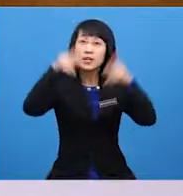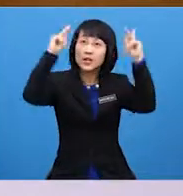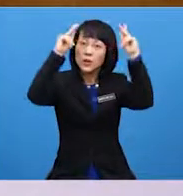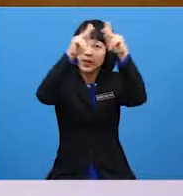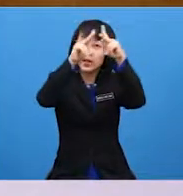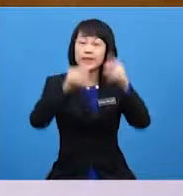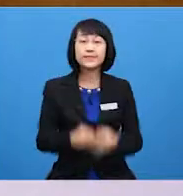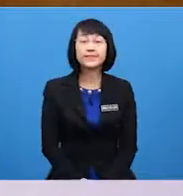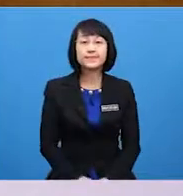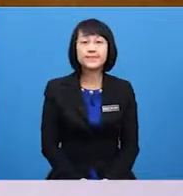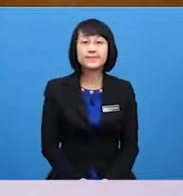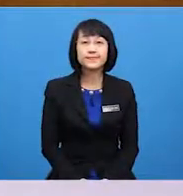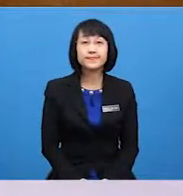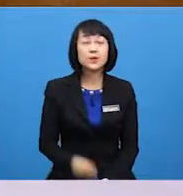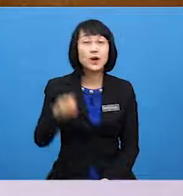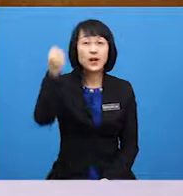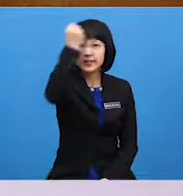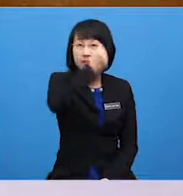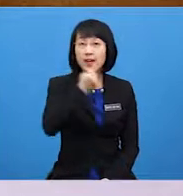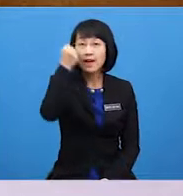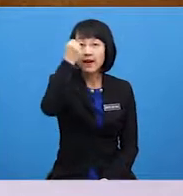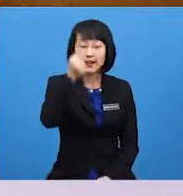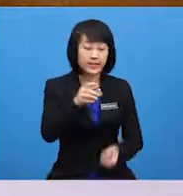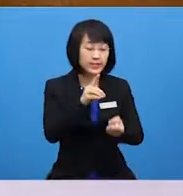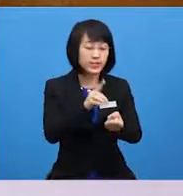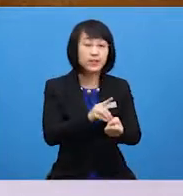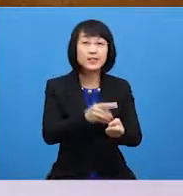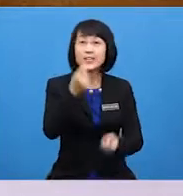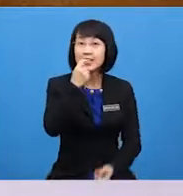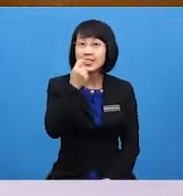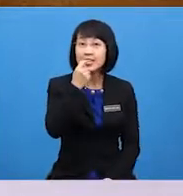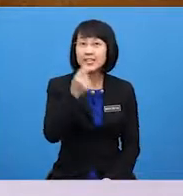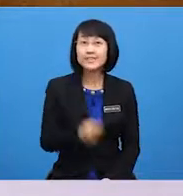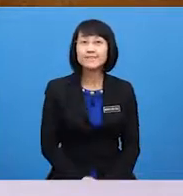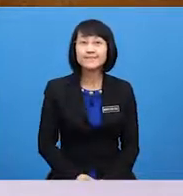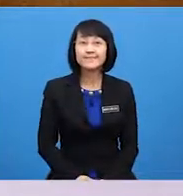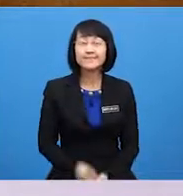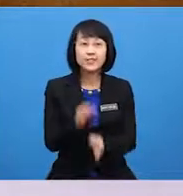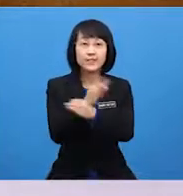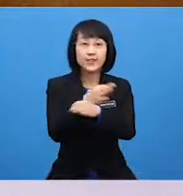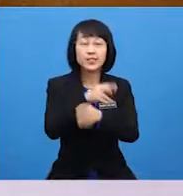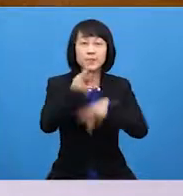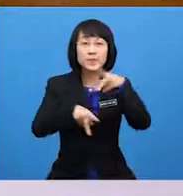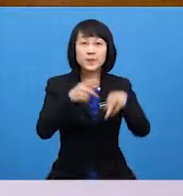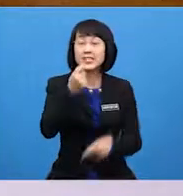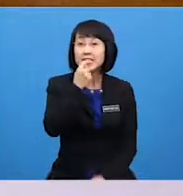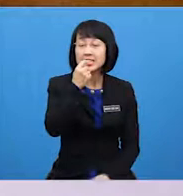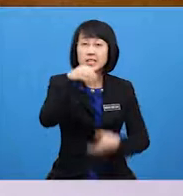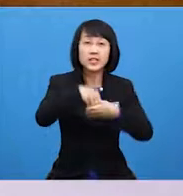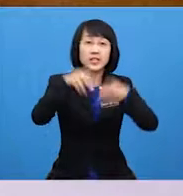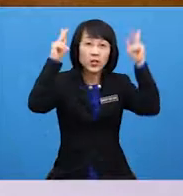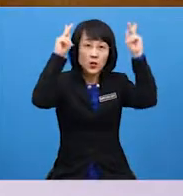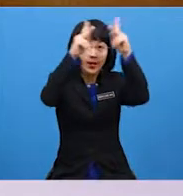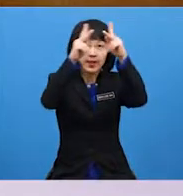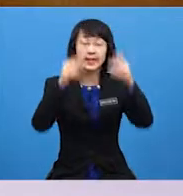While Sarah is a dentist She takes people's teeth in Kuantan